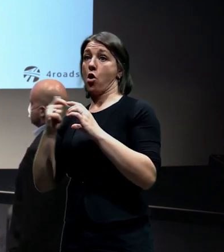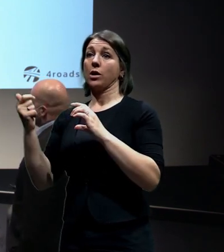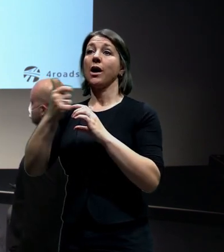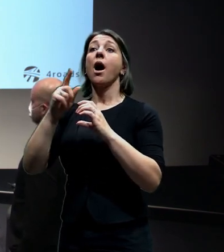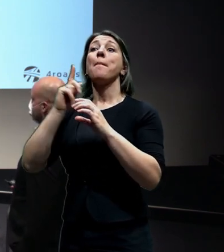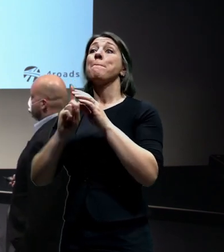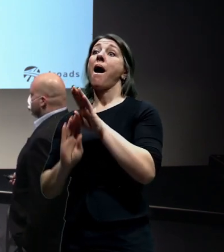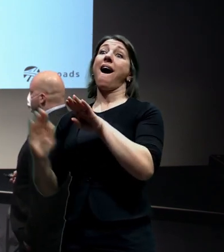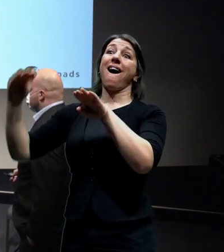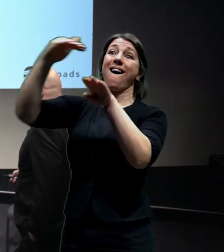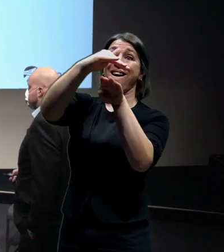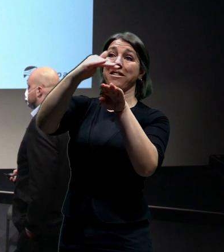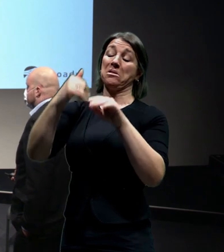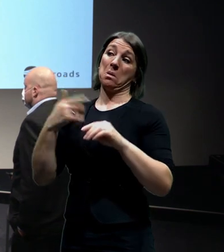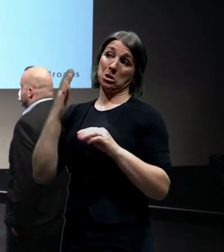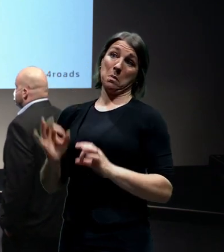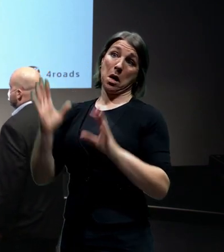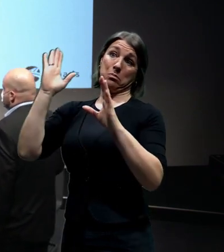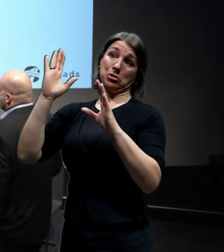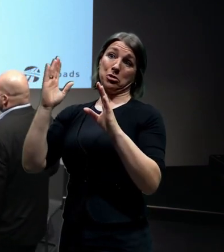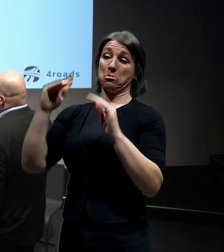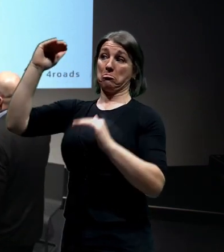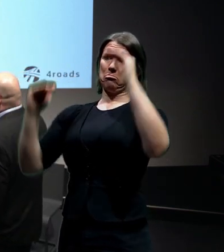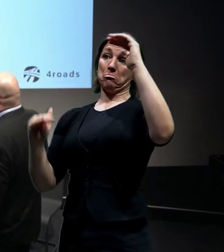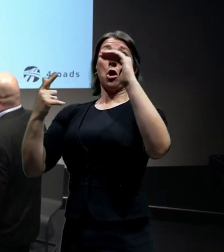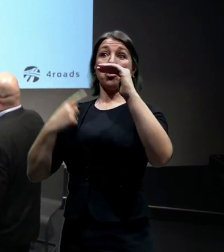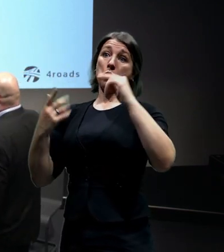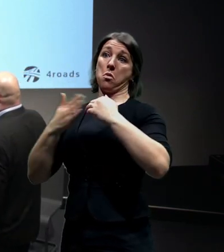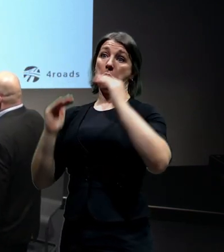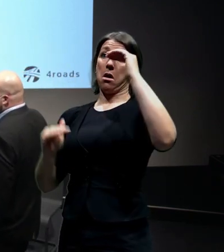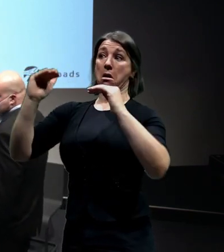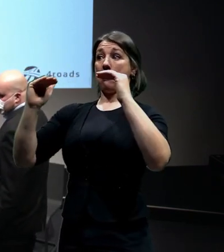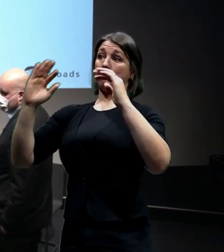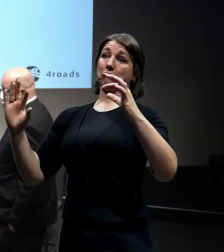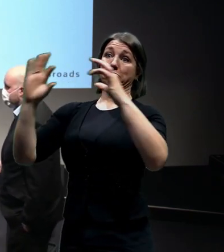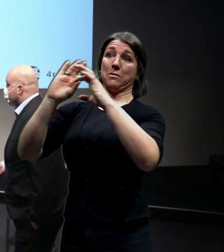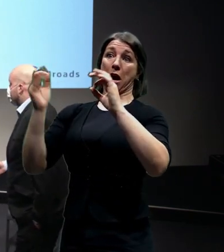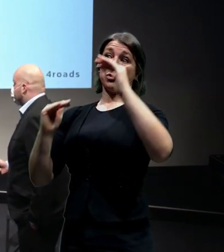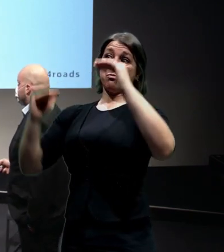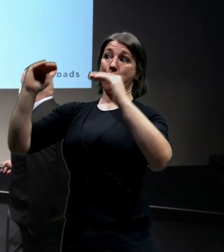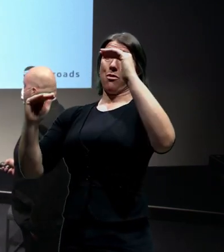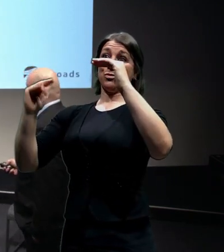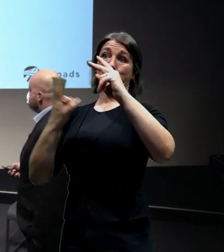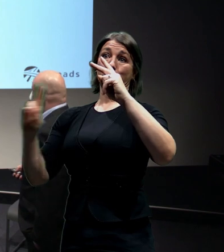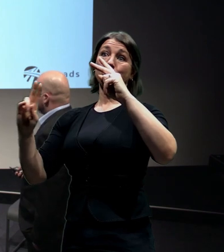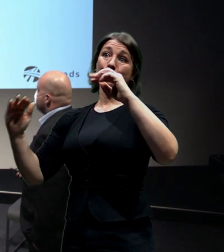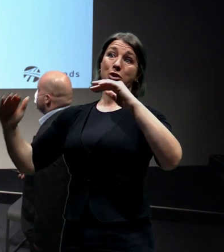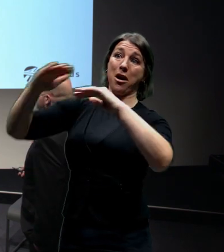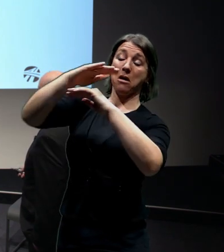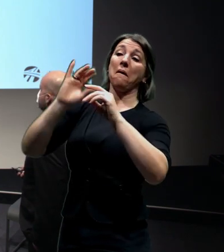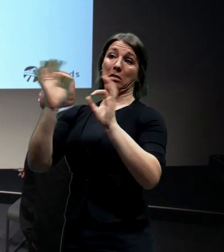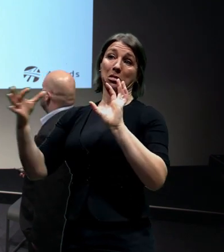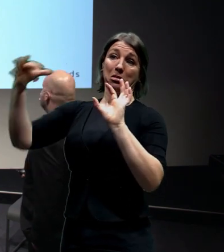kde jsme si mysleli, že by nám to mohlo pomoct výškově tak, aby jsme se zase v tom prostoru nějakým způsobem lépe vykřížili